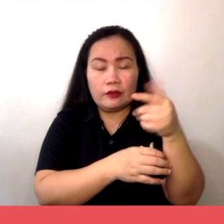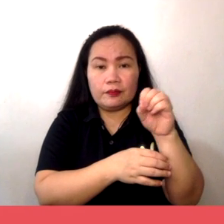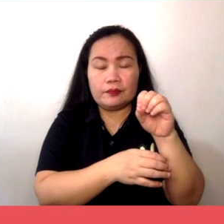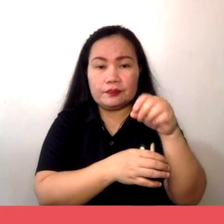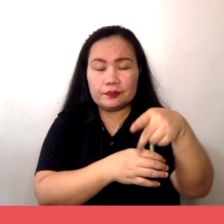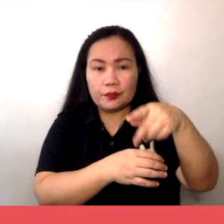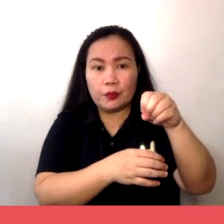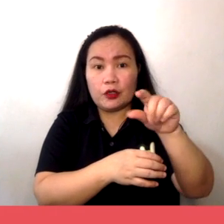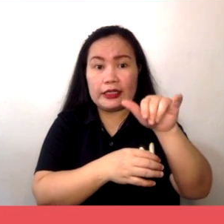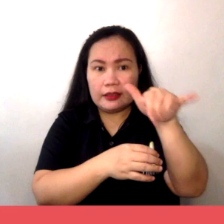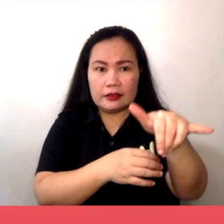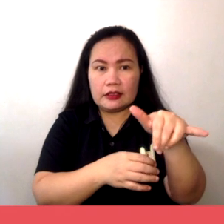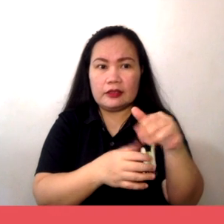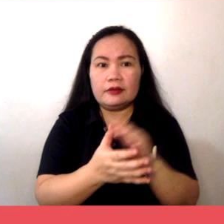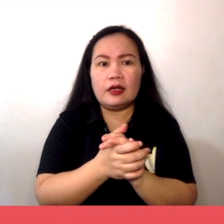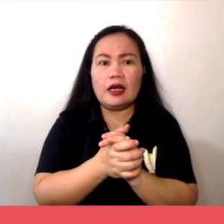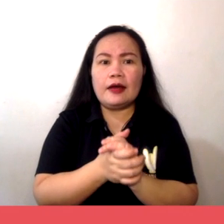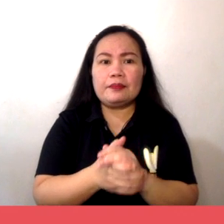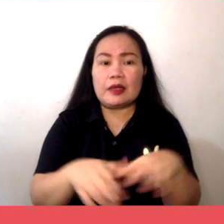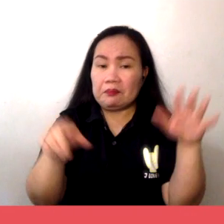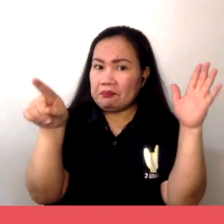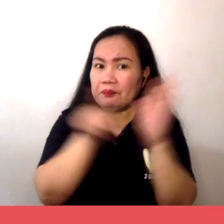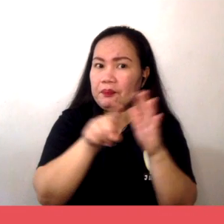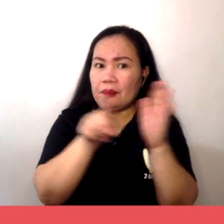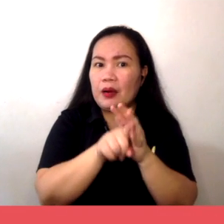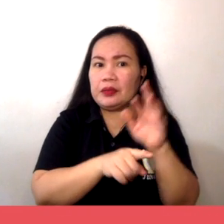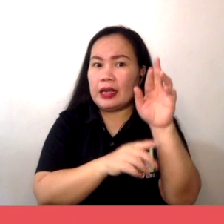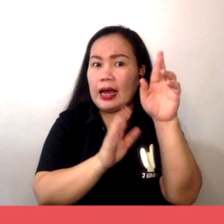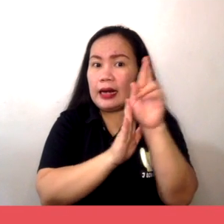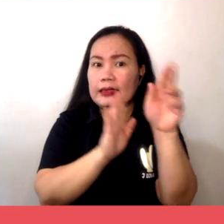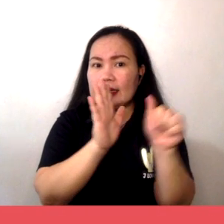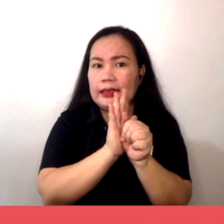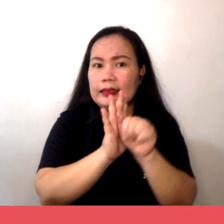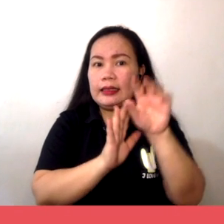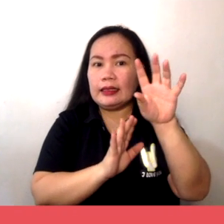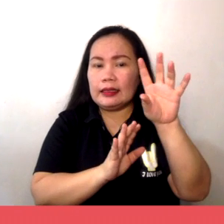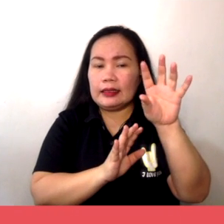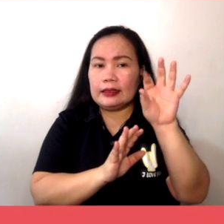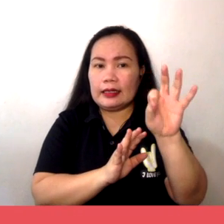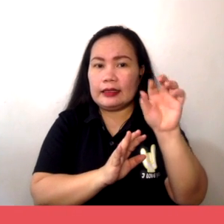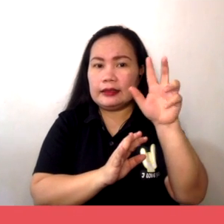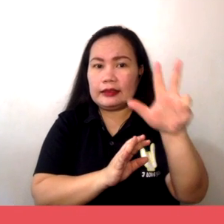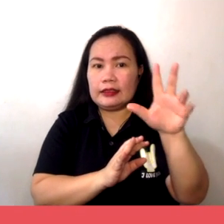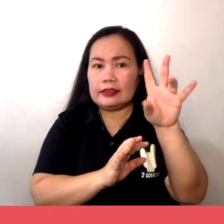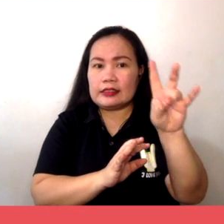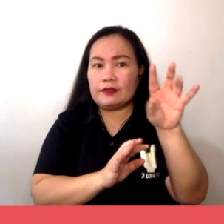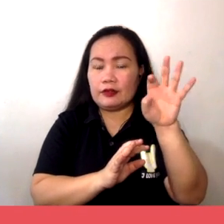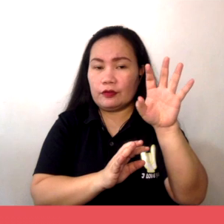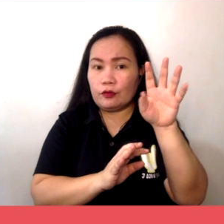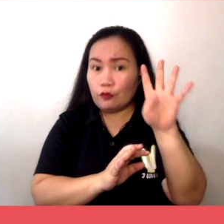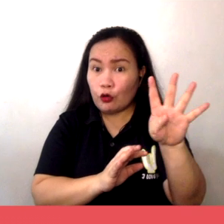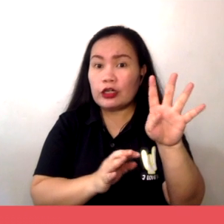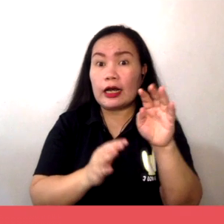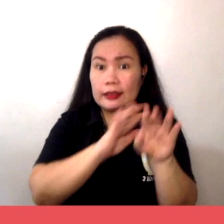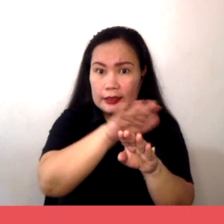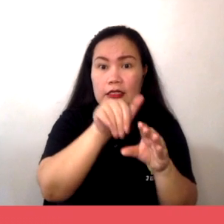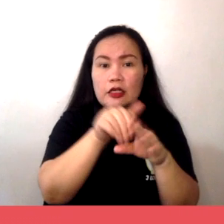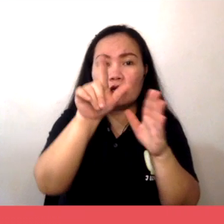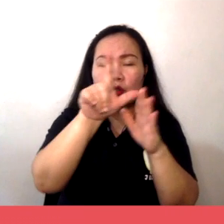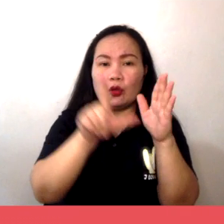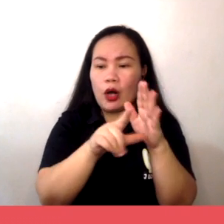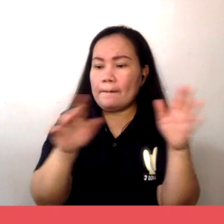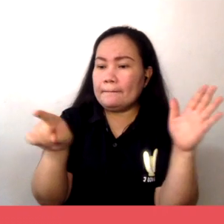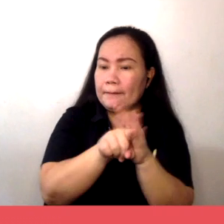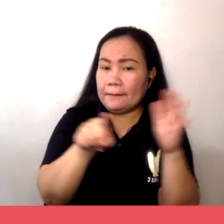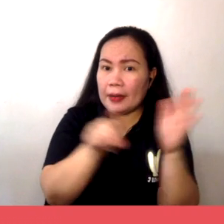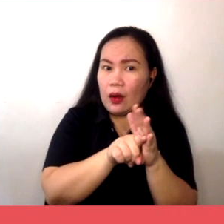hindi pinahihintulutan ang pagkakaroon ng kartel sa ating bansa upang mabigyan ng proteksyon at isulong ang kapakanan